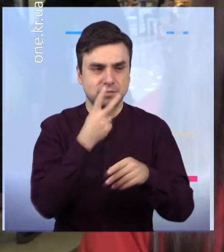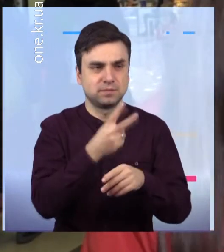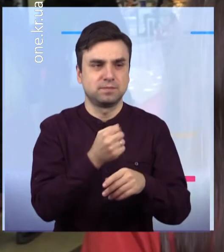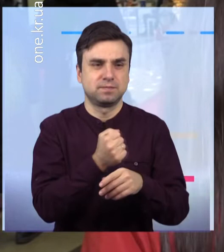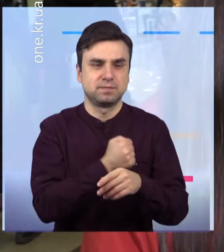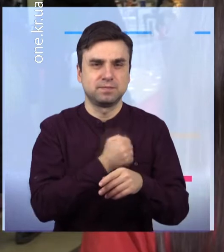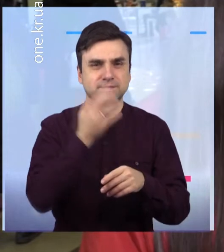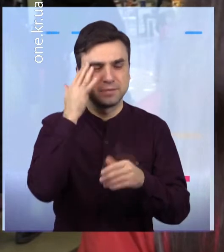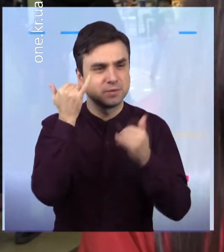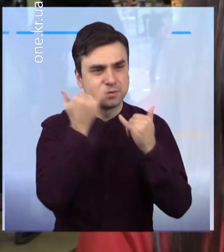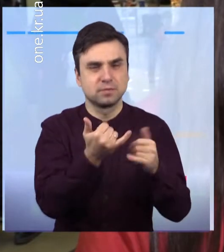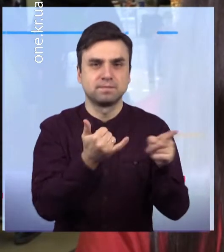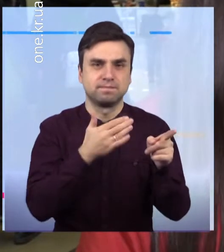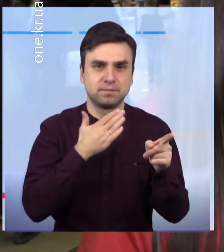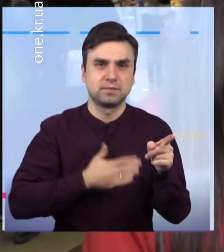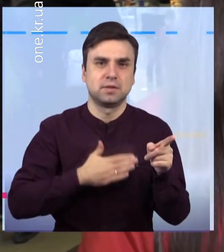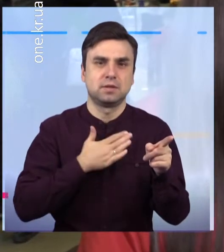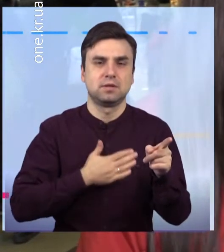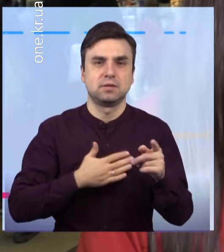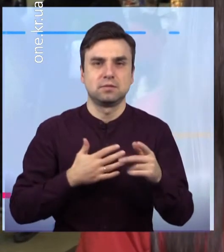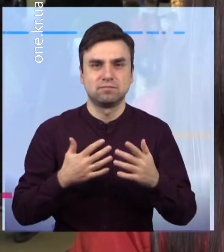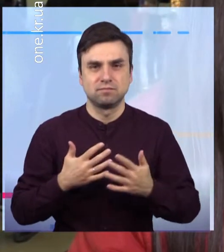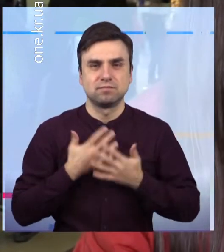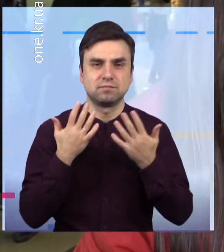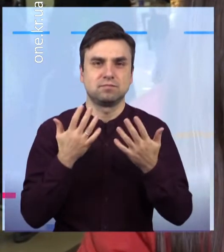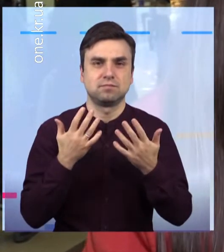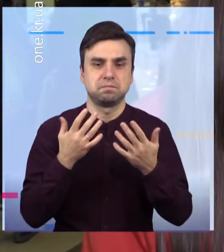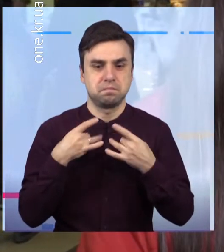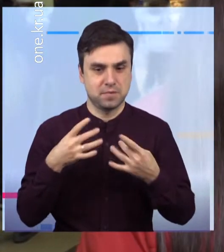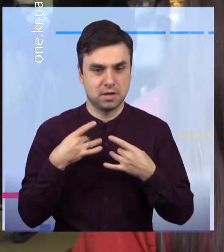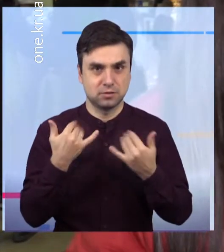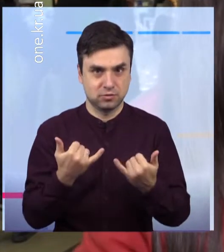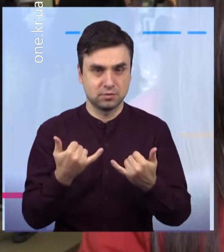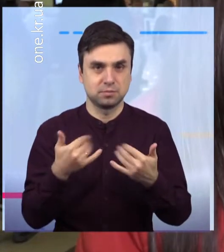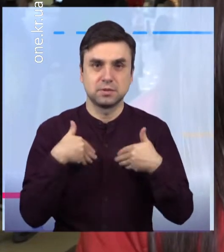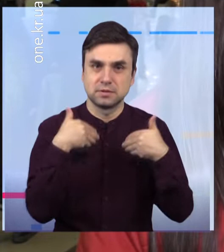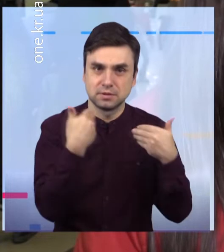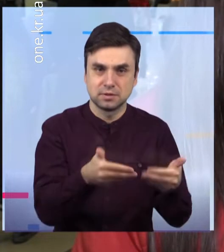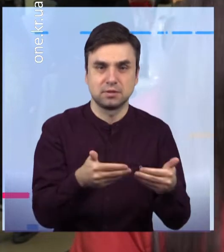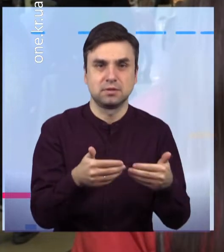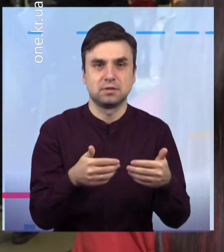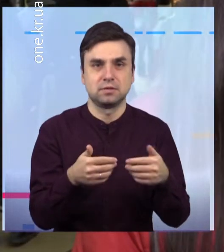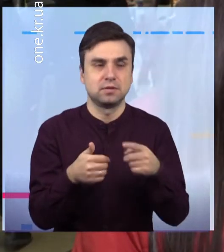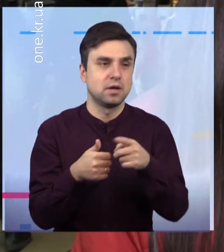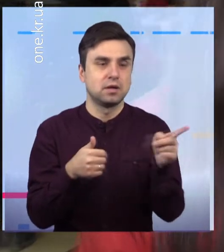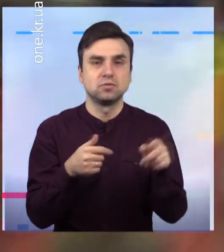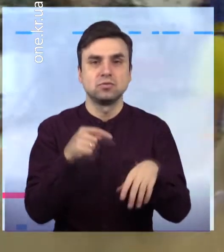Поздравити з цим праздником, щоб вони відчутіли відчуття цього чудес